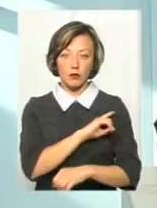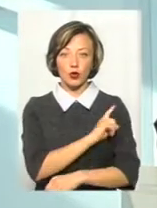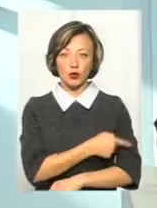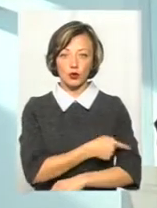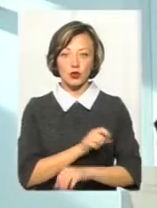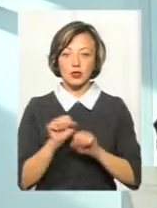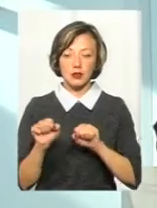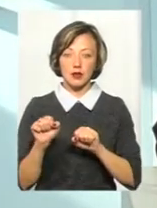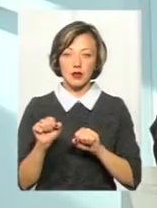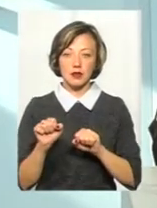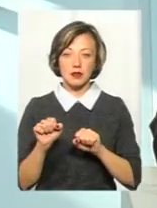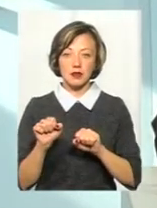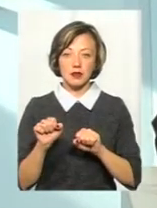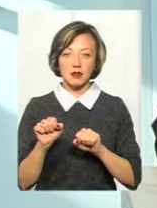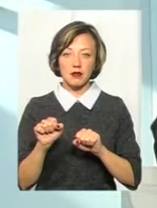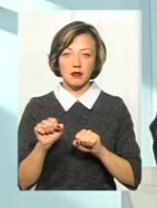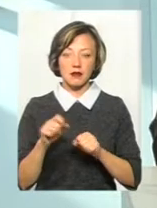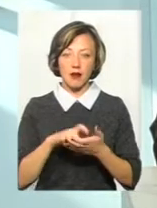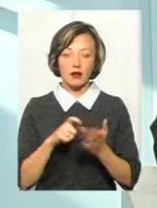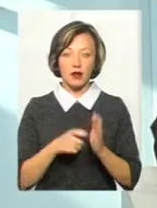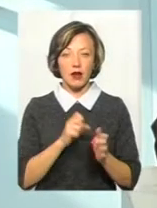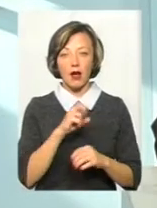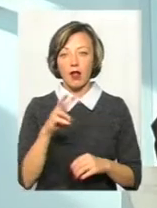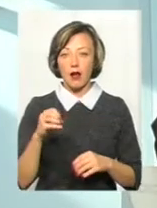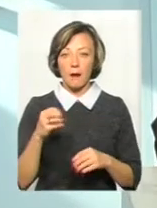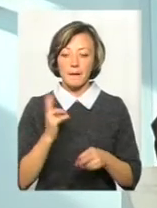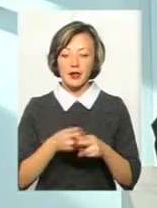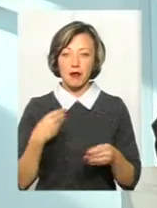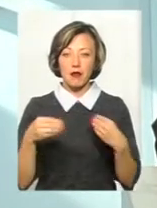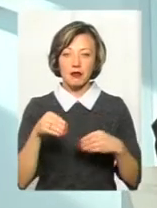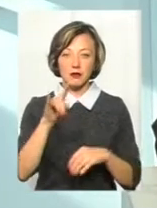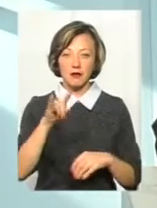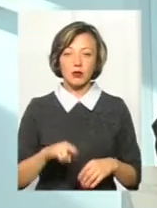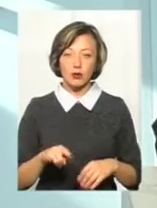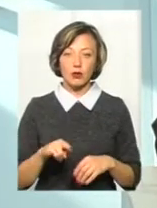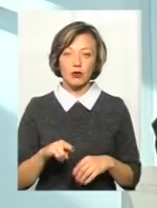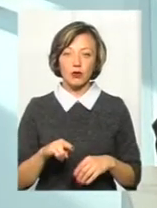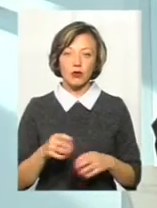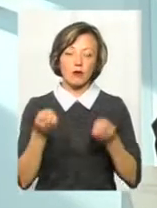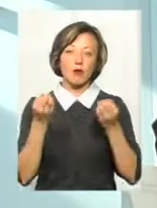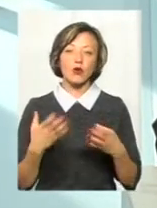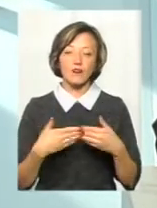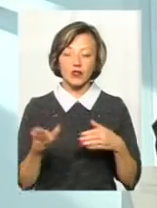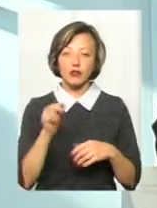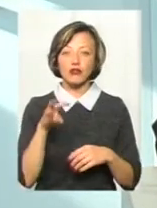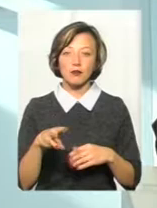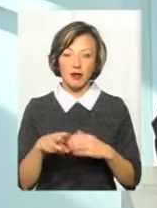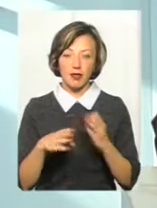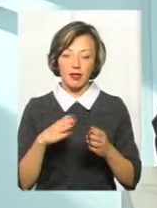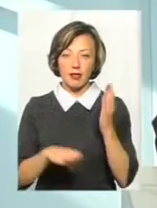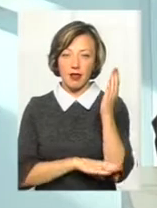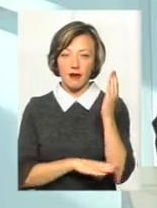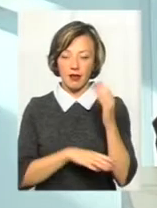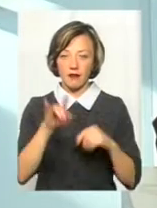забезпечував нашу безпеку. Але металопластикове вікно, як показує практика, простіше відкрите, ніж дерев'яне вікно.